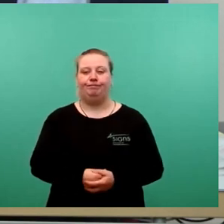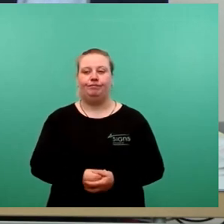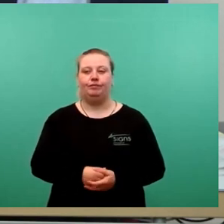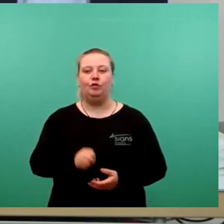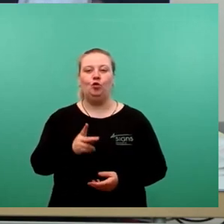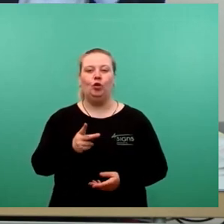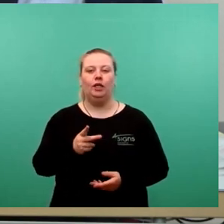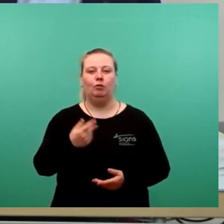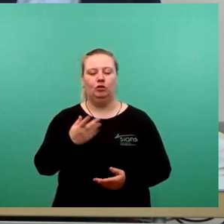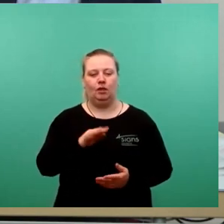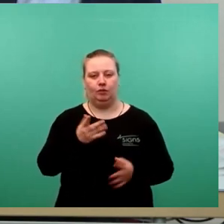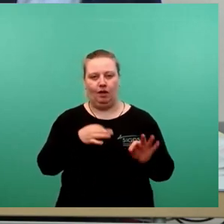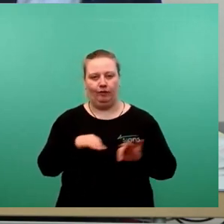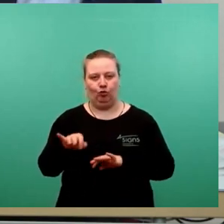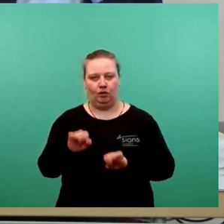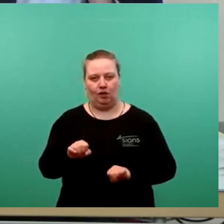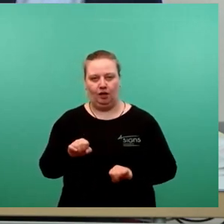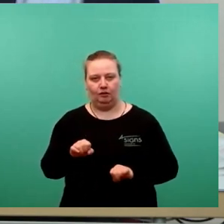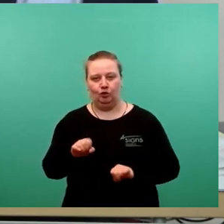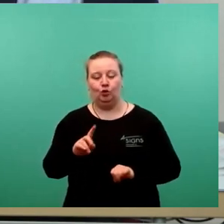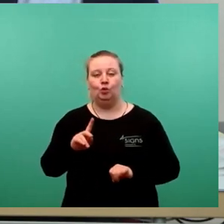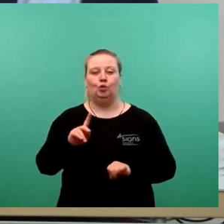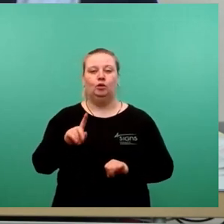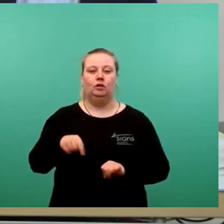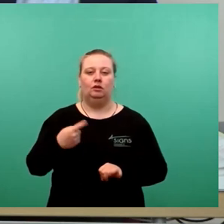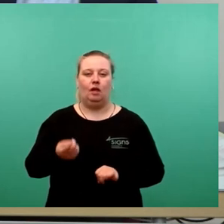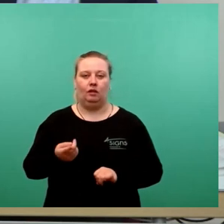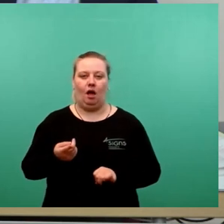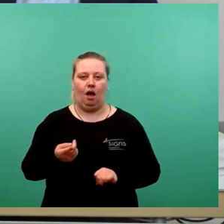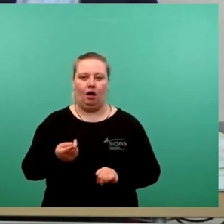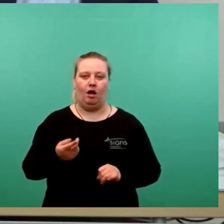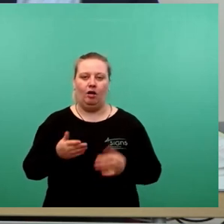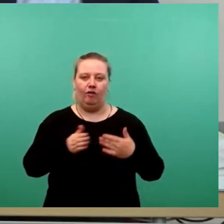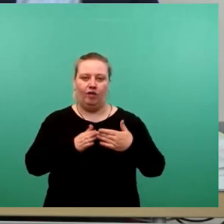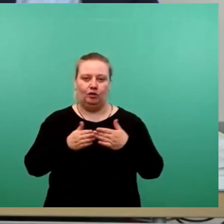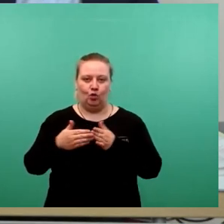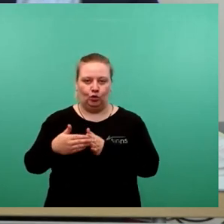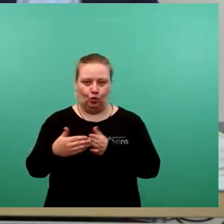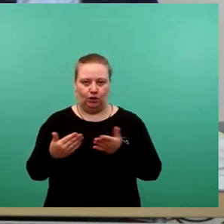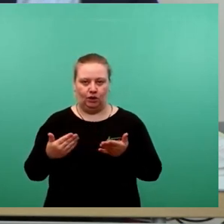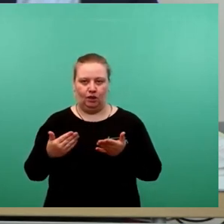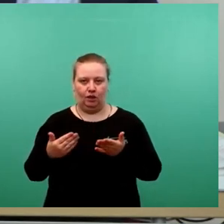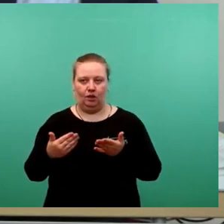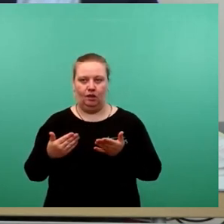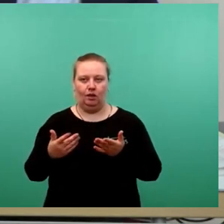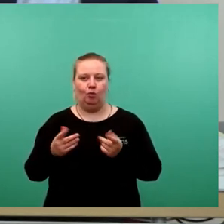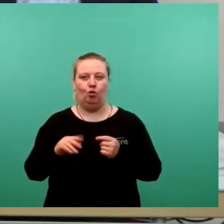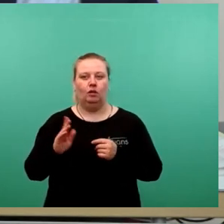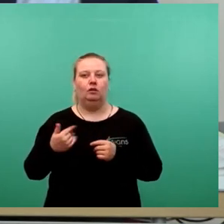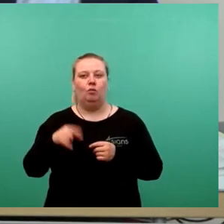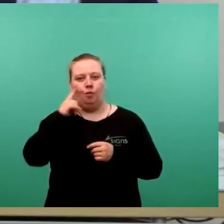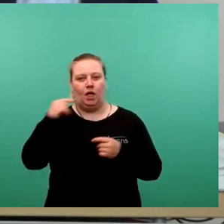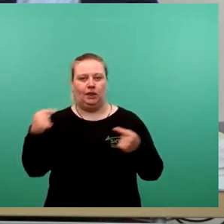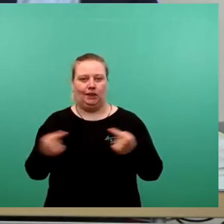gleich einbringen. Und danach treten wir ein in die Fraktionsrunde. Es würde die Fraktion Dissidenten beginnen.